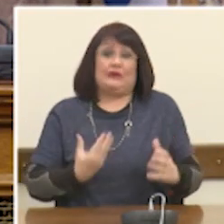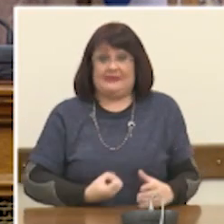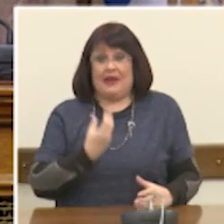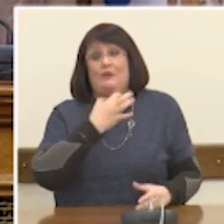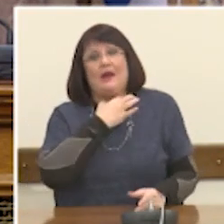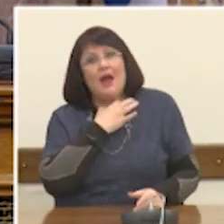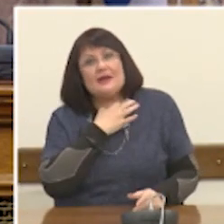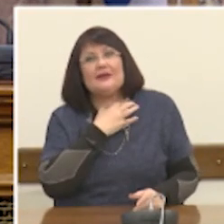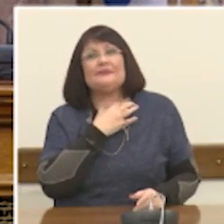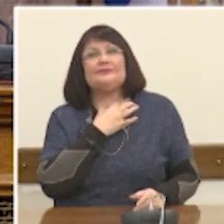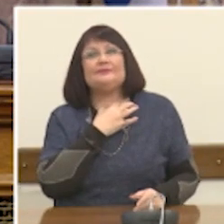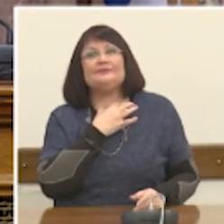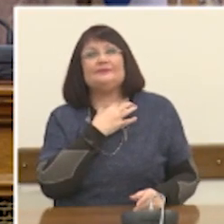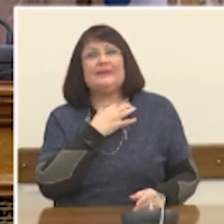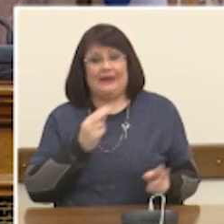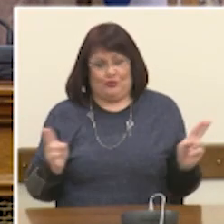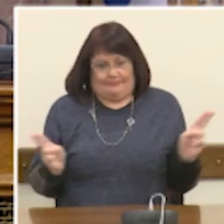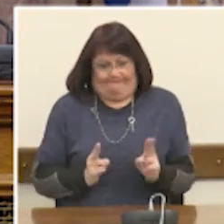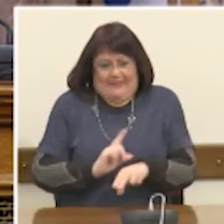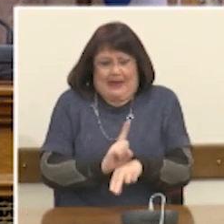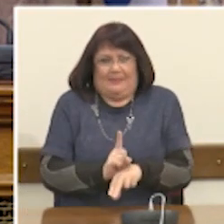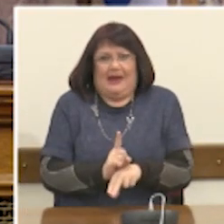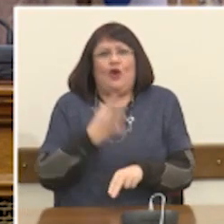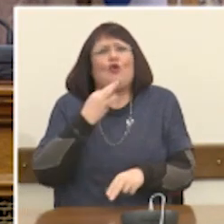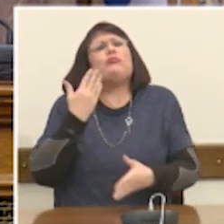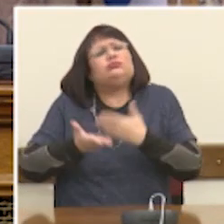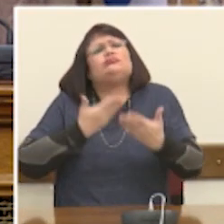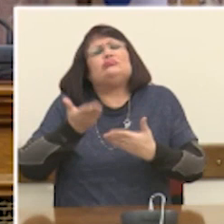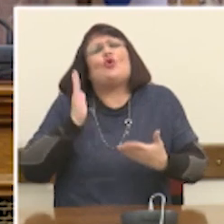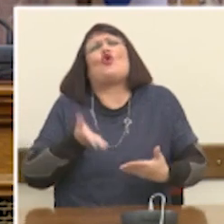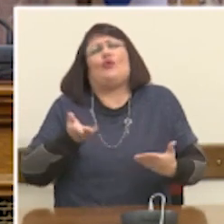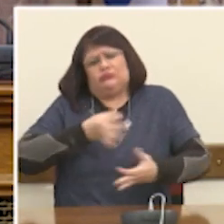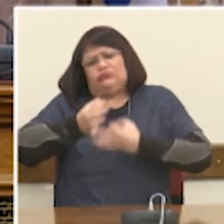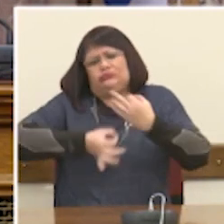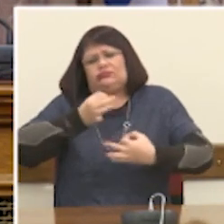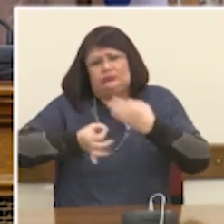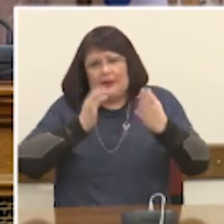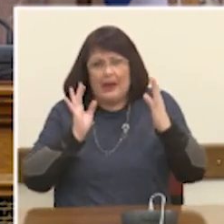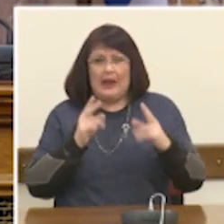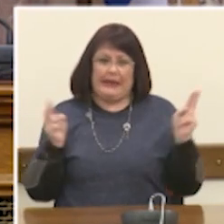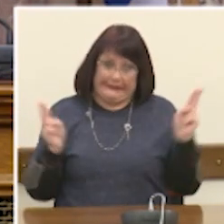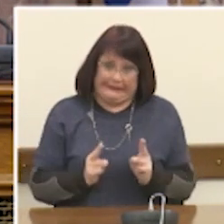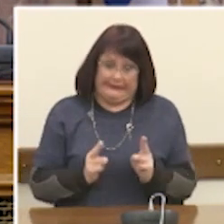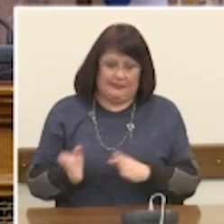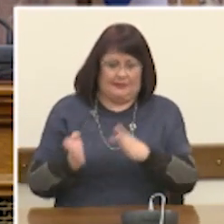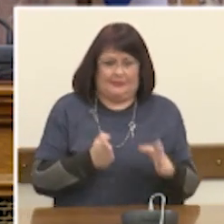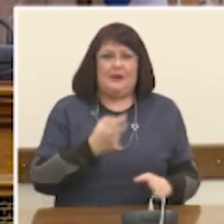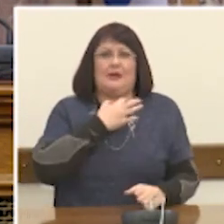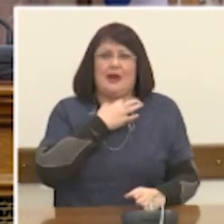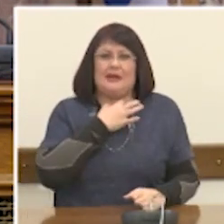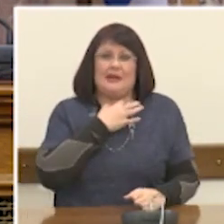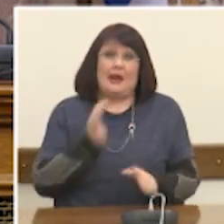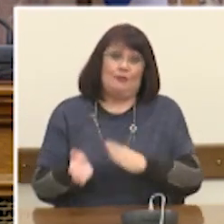να αυτοπεριοριστώ. Επανερχόμενος στην ανάγκη από τη μία να μπορούμε να